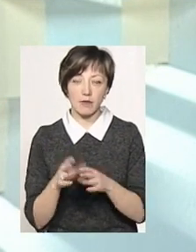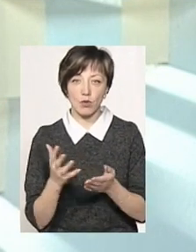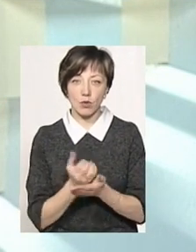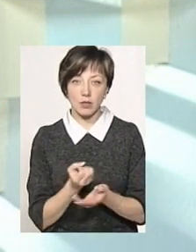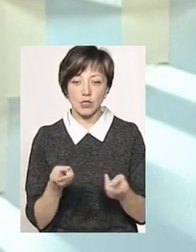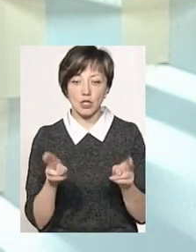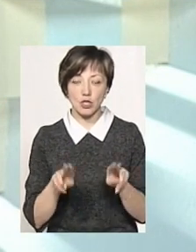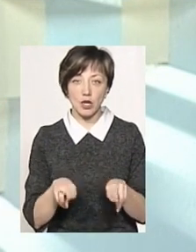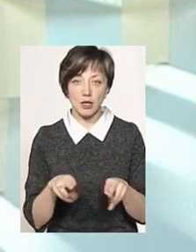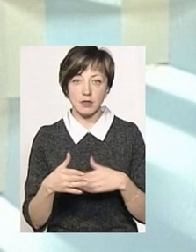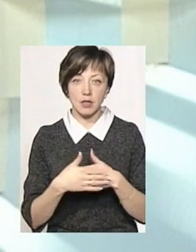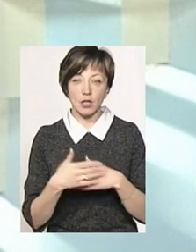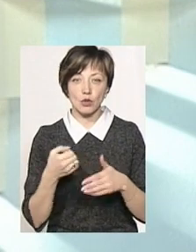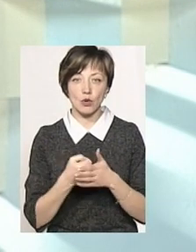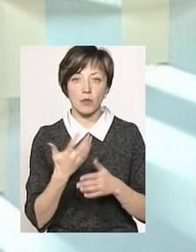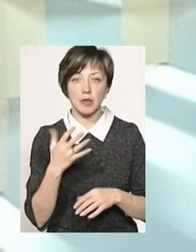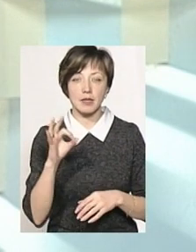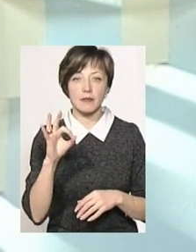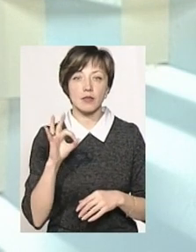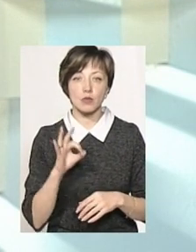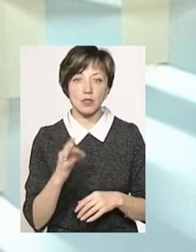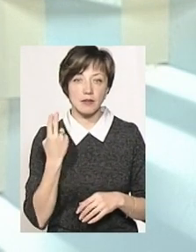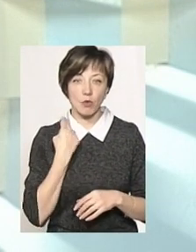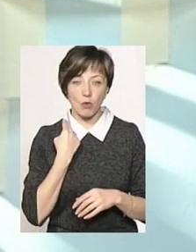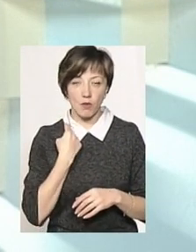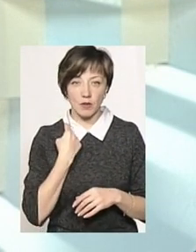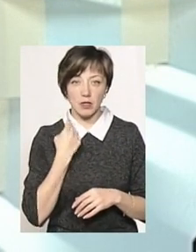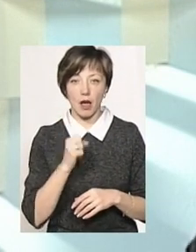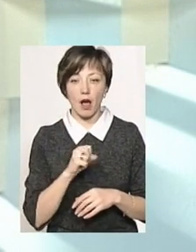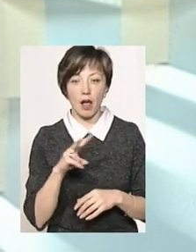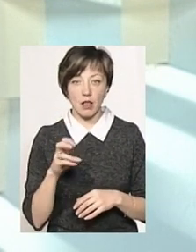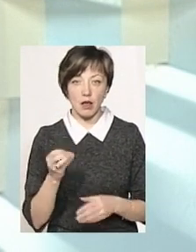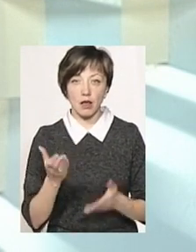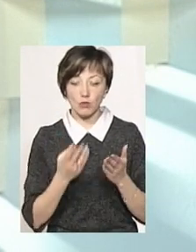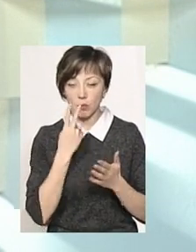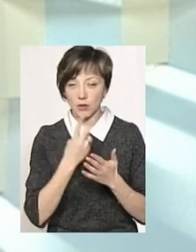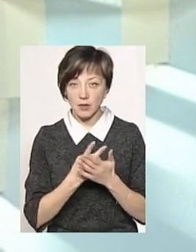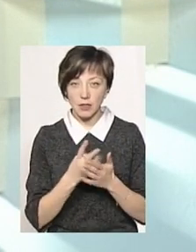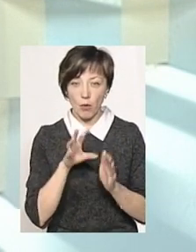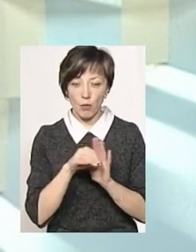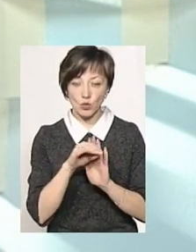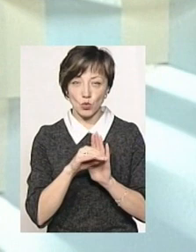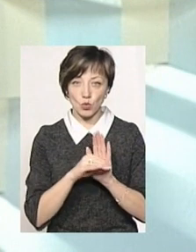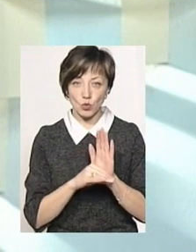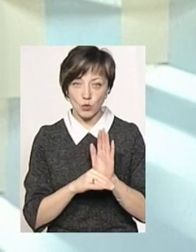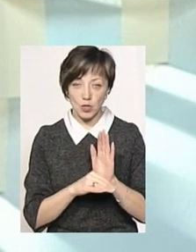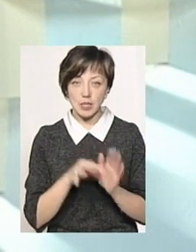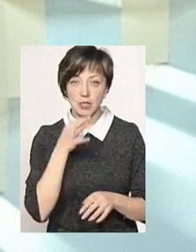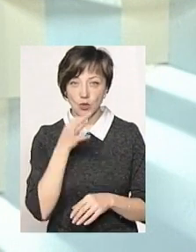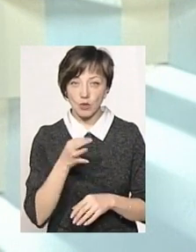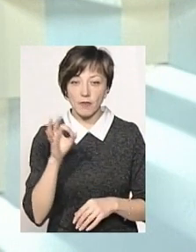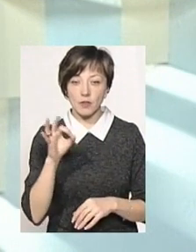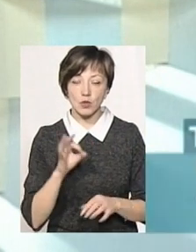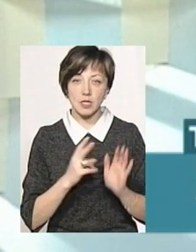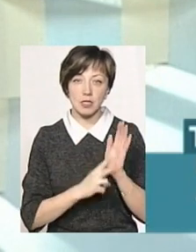І от залишається тих там до 5% заборгованості. Але якщо подивитись по структурі заборгованості, то скажу, що